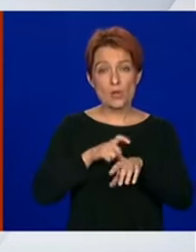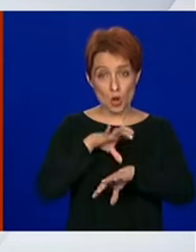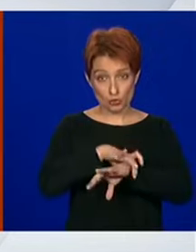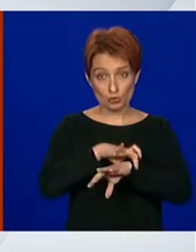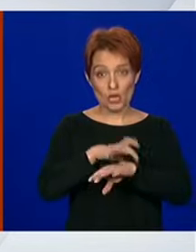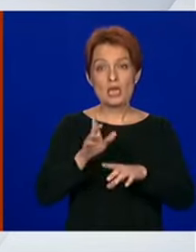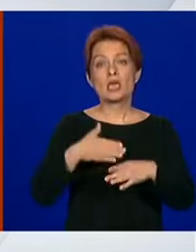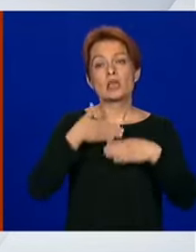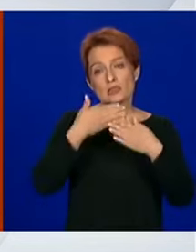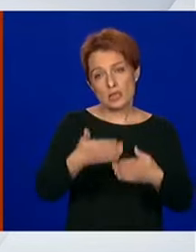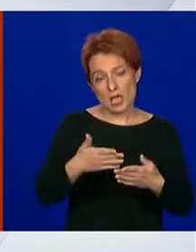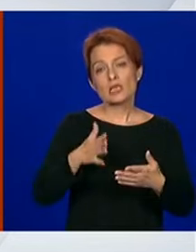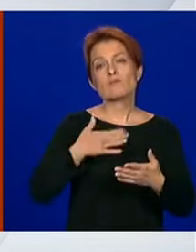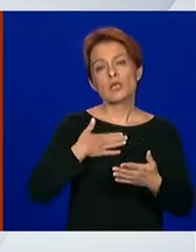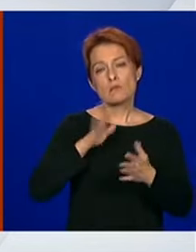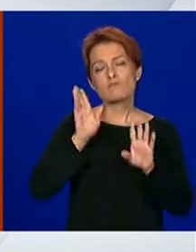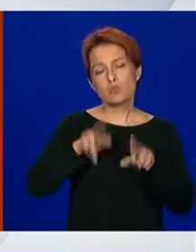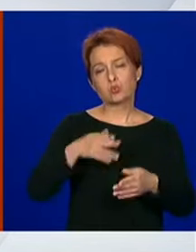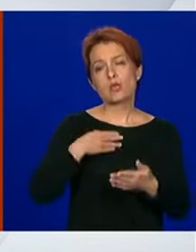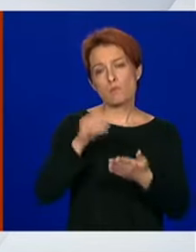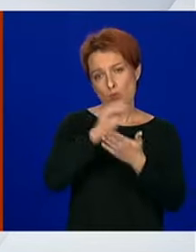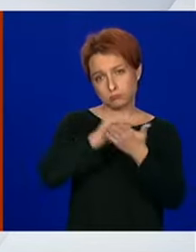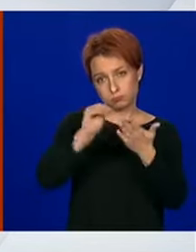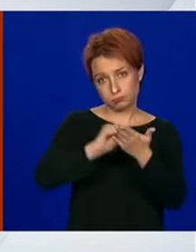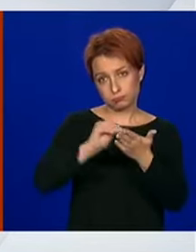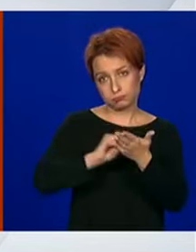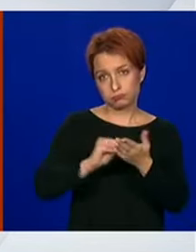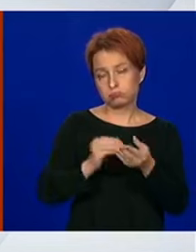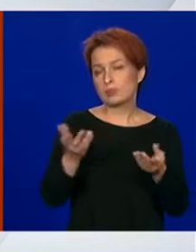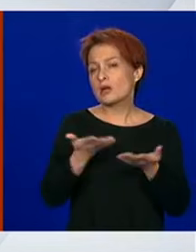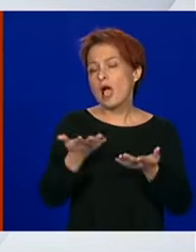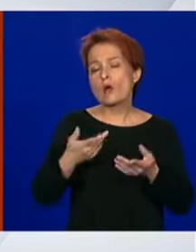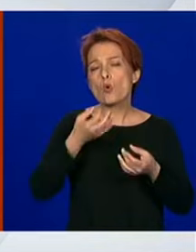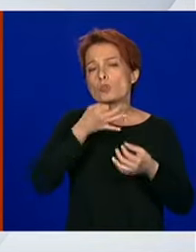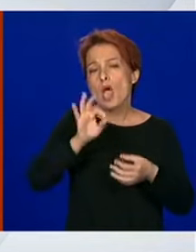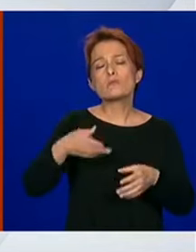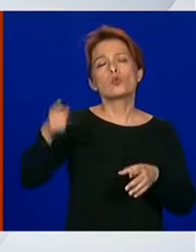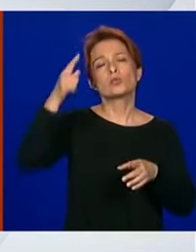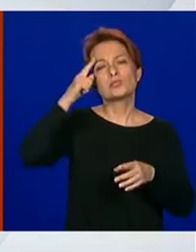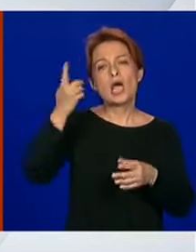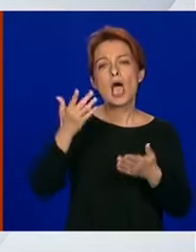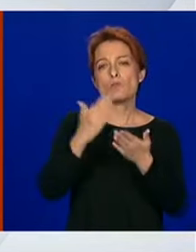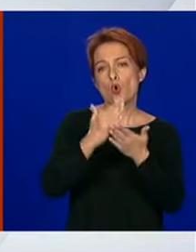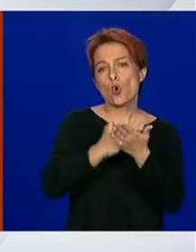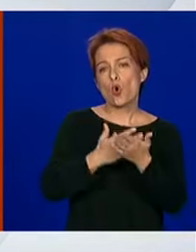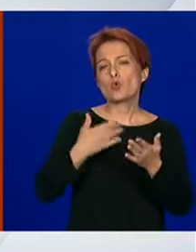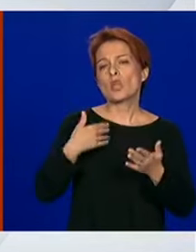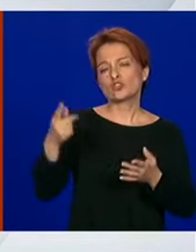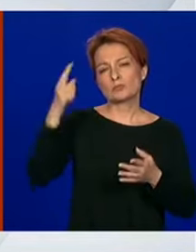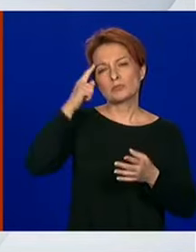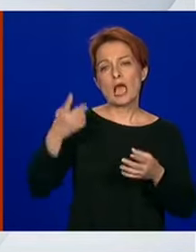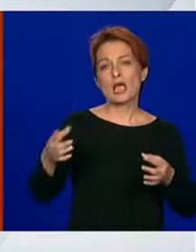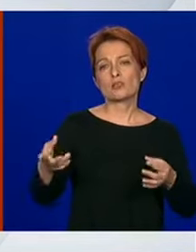napraviti epidemiološki okvir, onako kako najbolje znamo, sukladno našim znanju i vještirama.